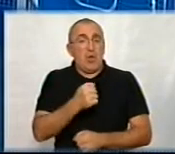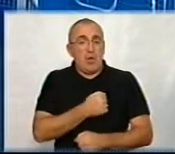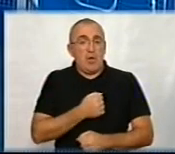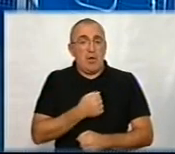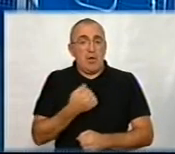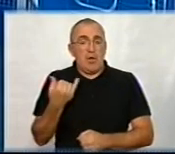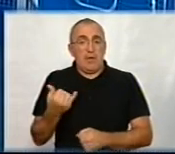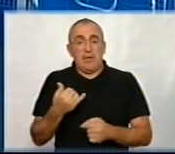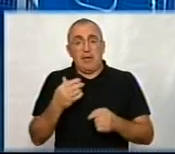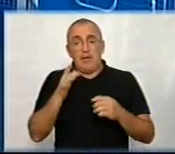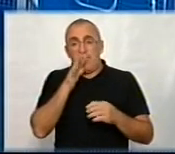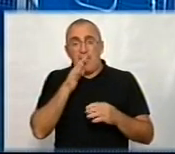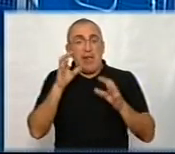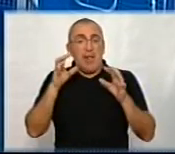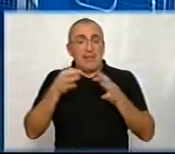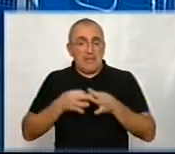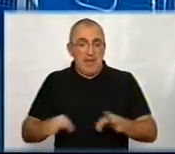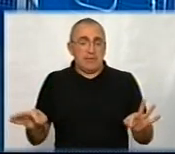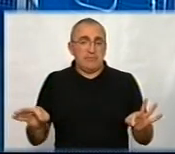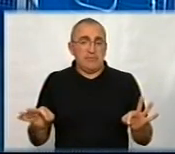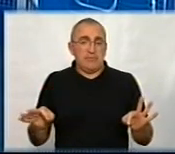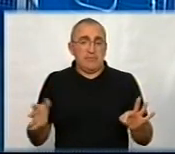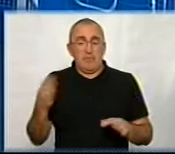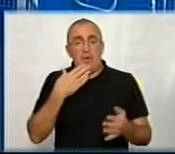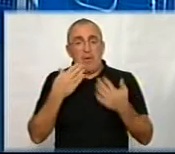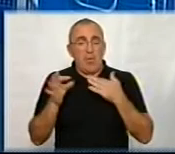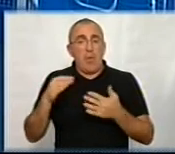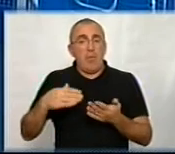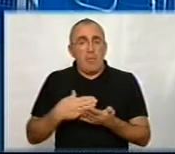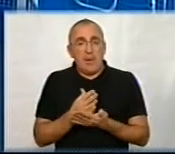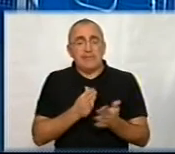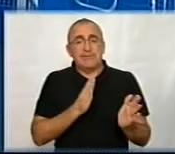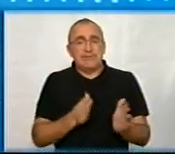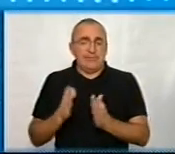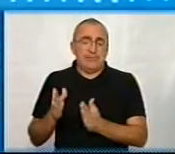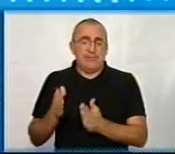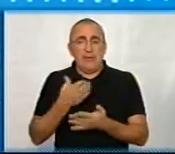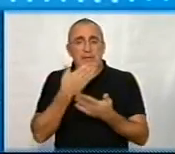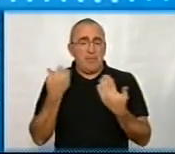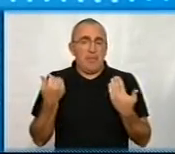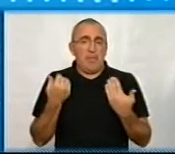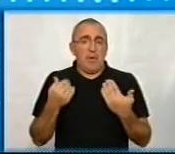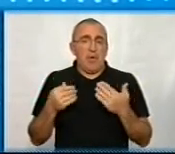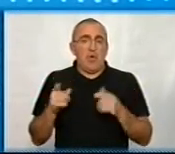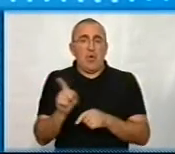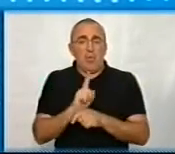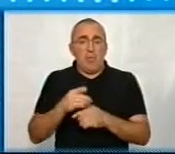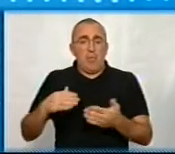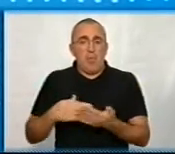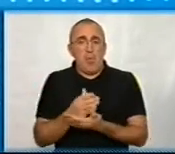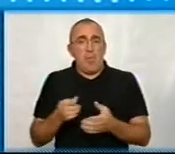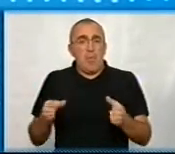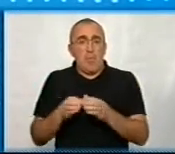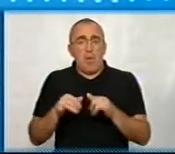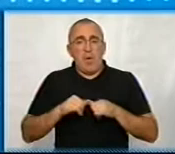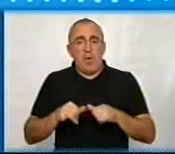за роки Незалежності, у нас немає, от ми ведемо мову, політичної системи. Тобто немає нормальних політичних партій з